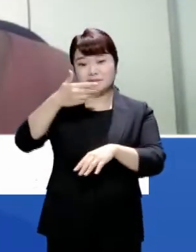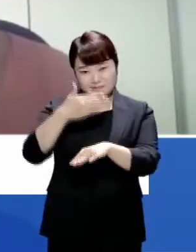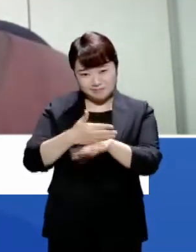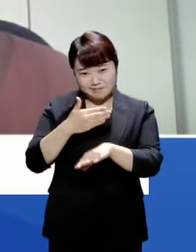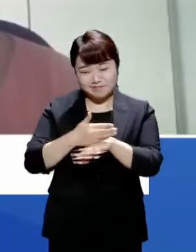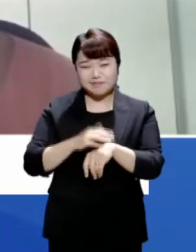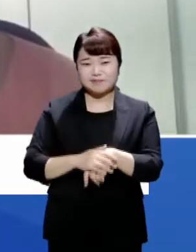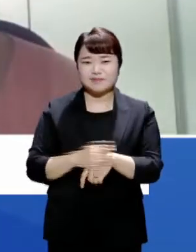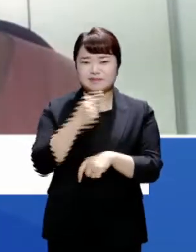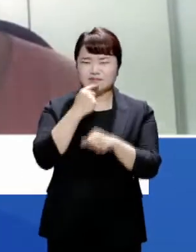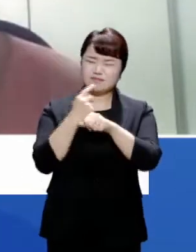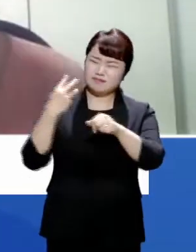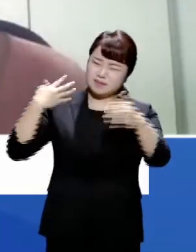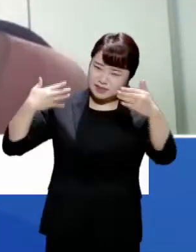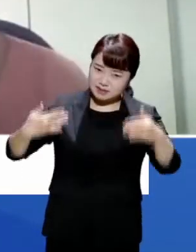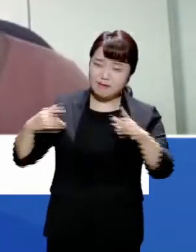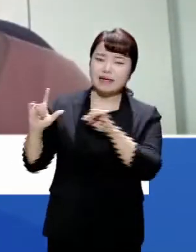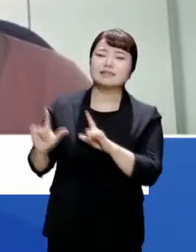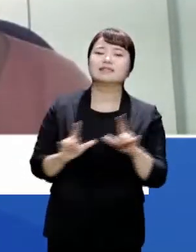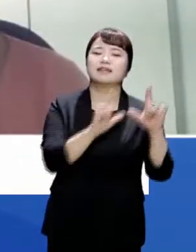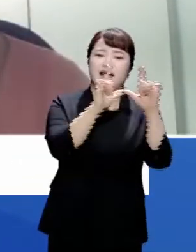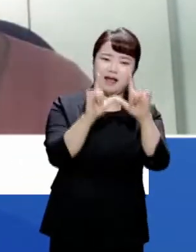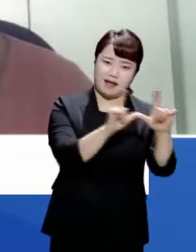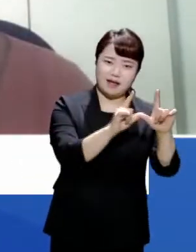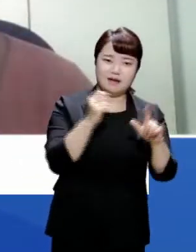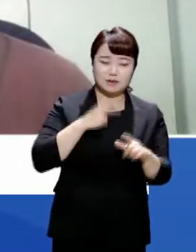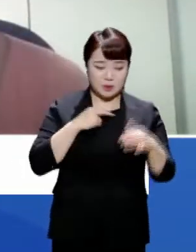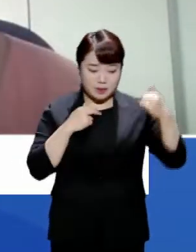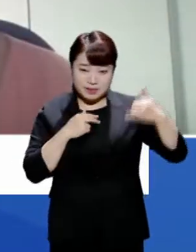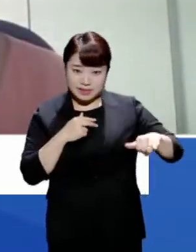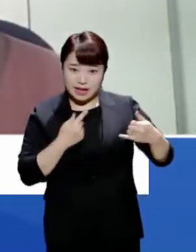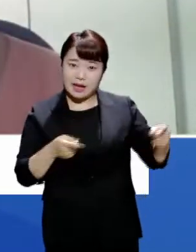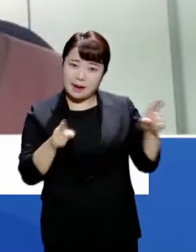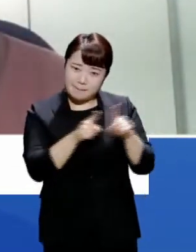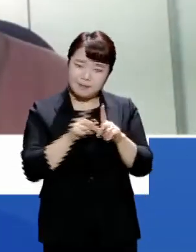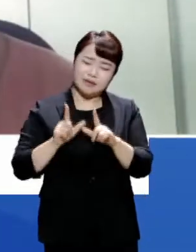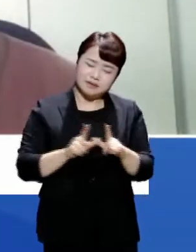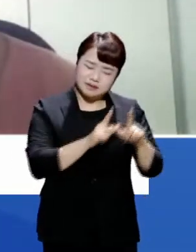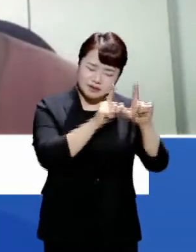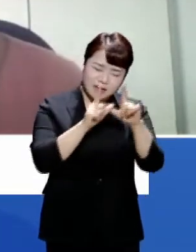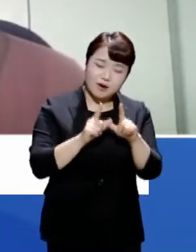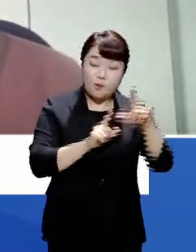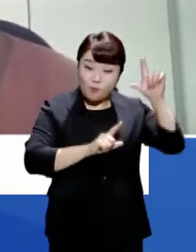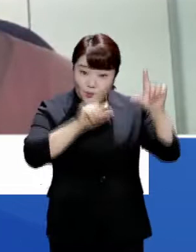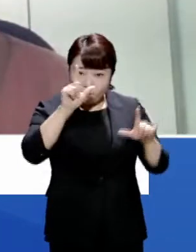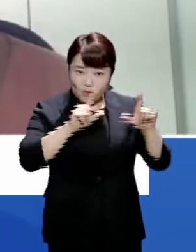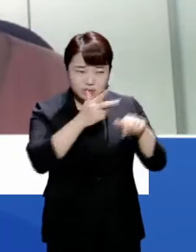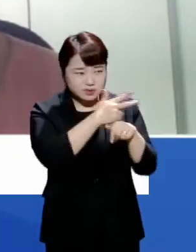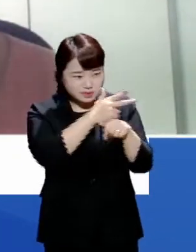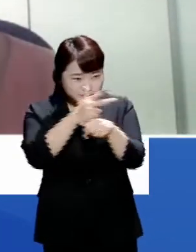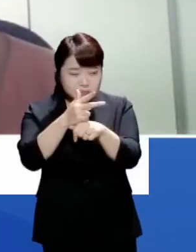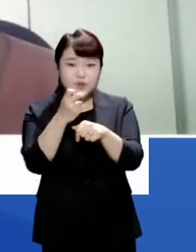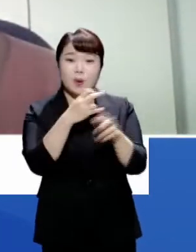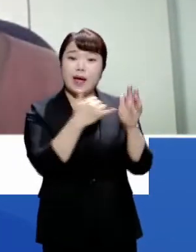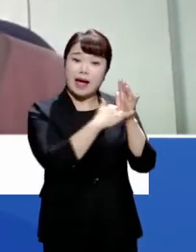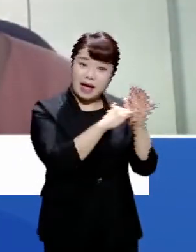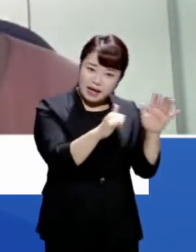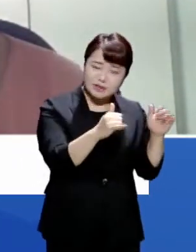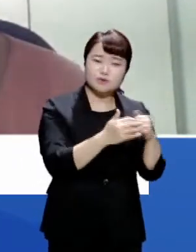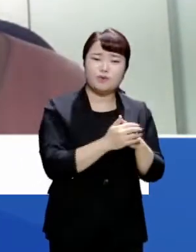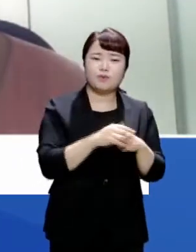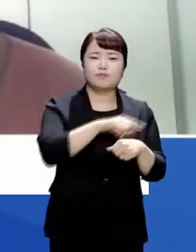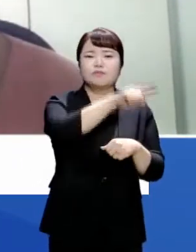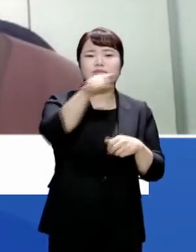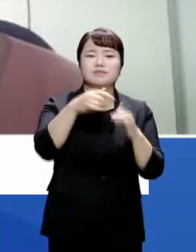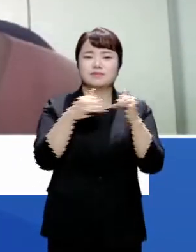그동안 제가 어떻게 살았는지 또 그리고 아이와 함께 살아온 시간들에 대해서 가족들과 주변 분들께